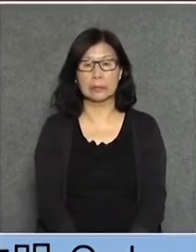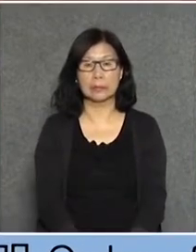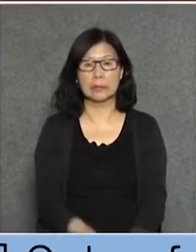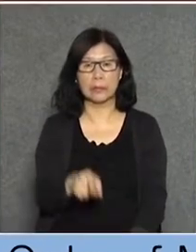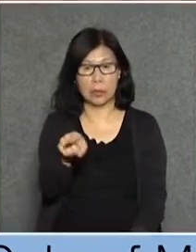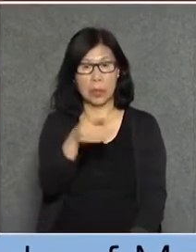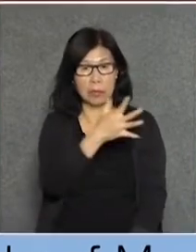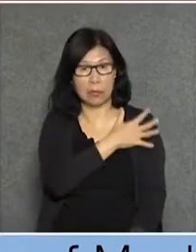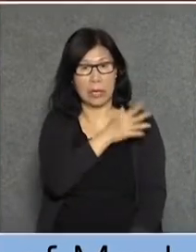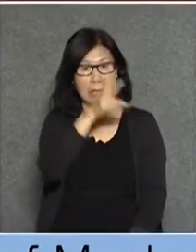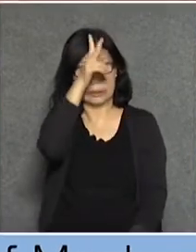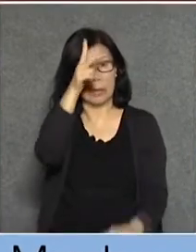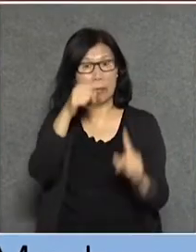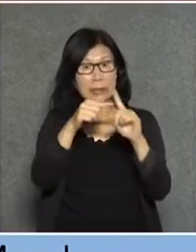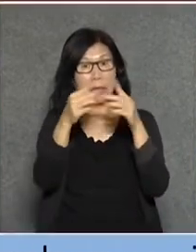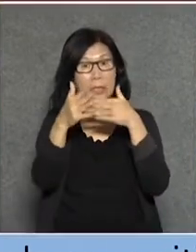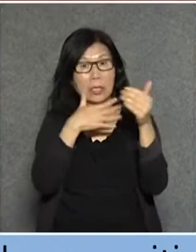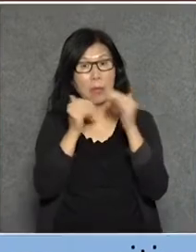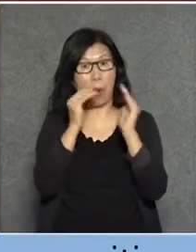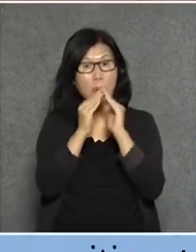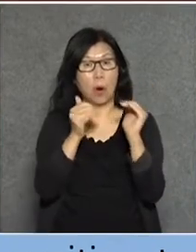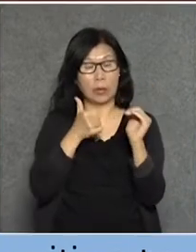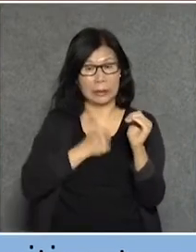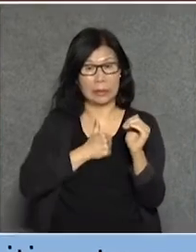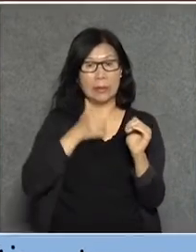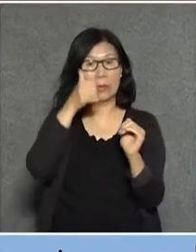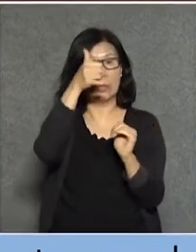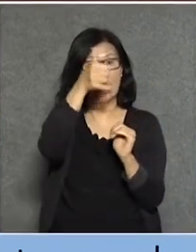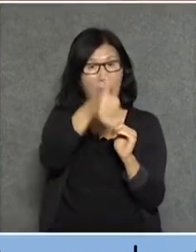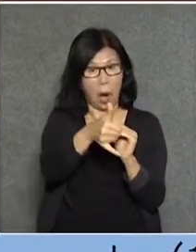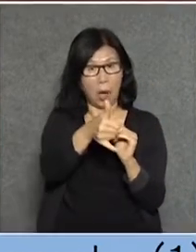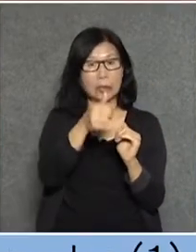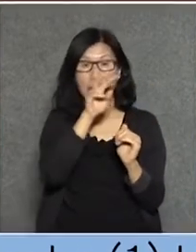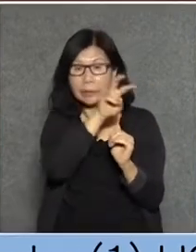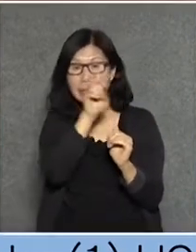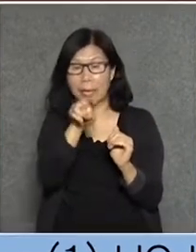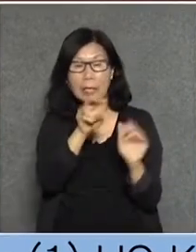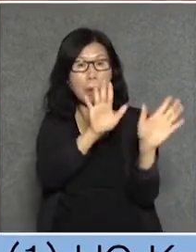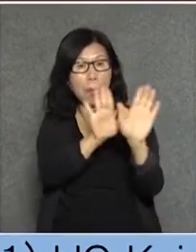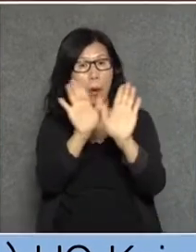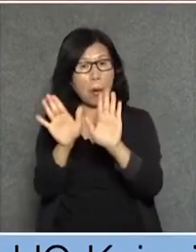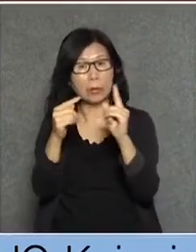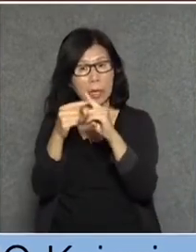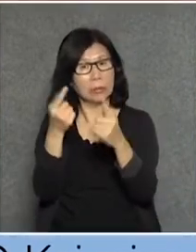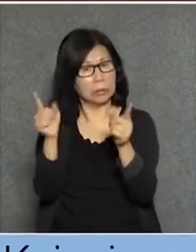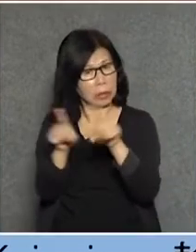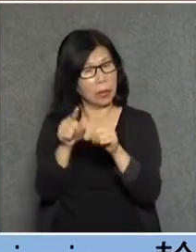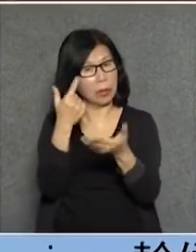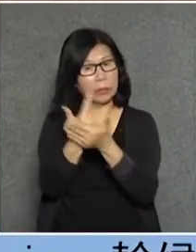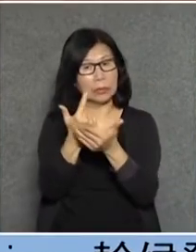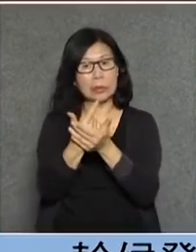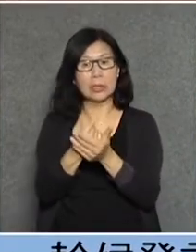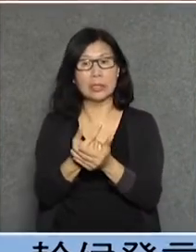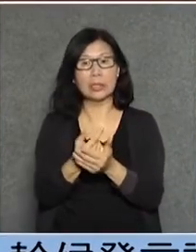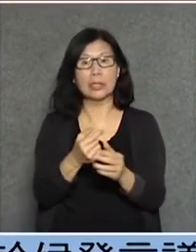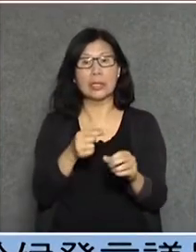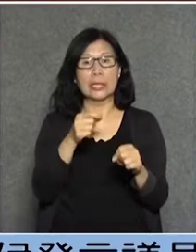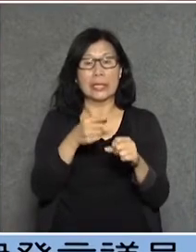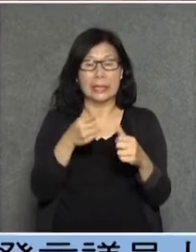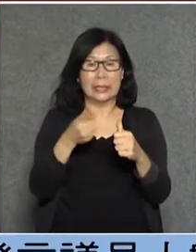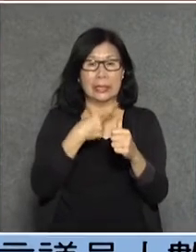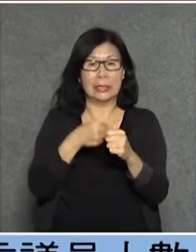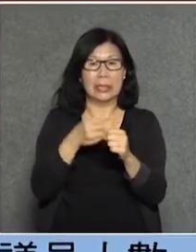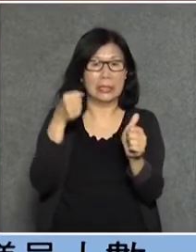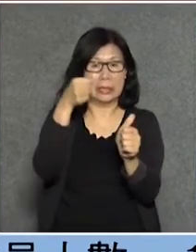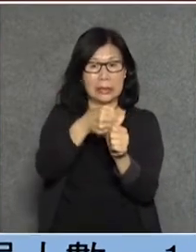你是要去到那裡去到上山下鄉去到那裡幫人坐一次被人打倒了